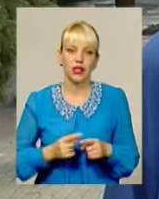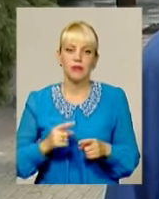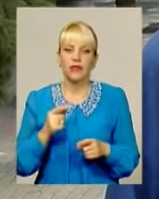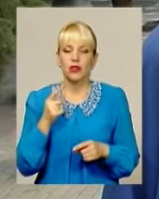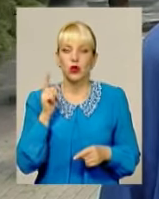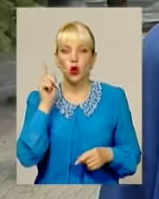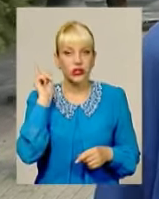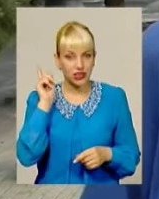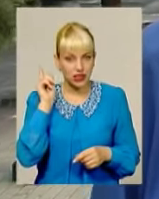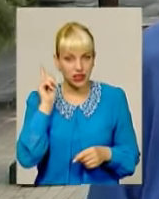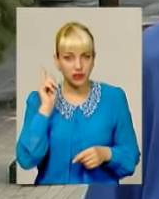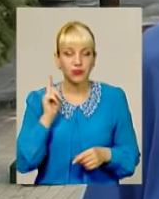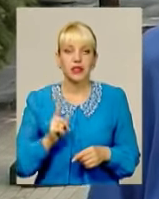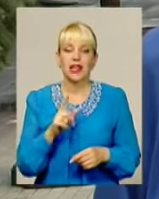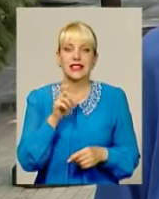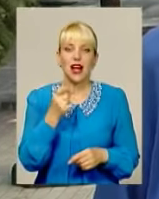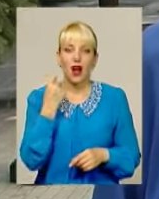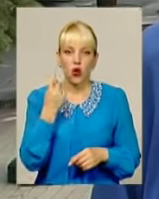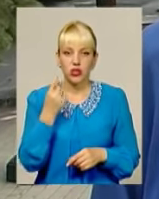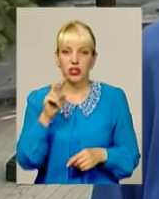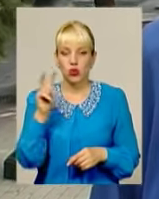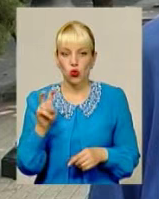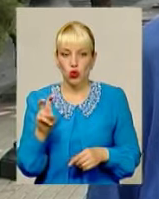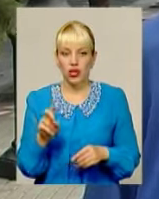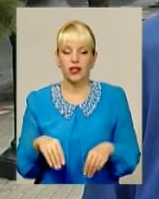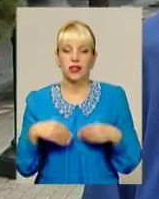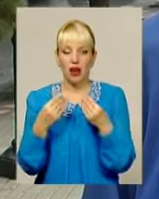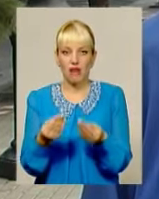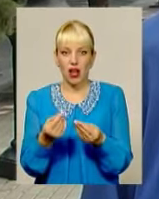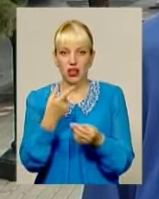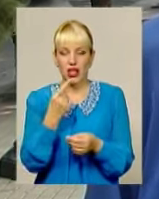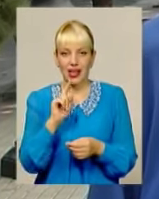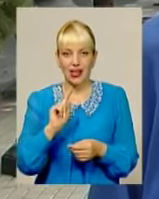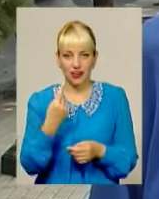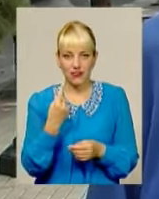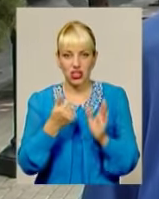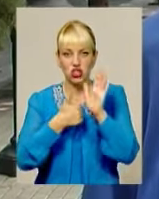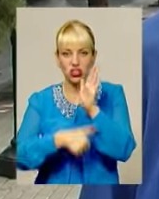один долар давали гривні 60,